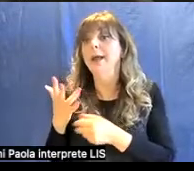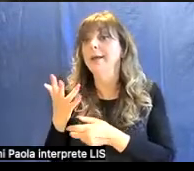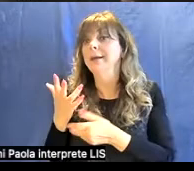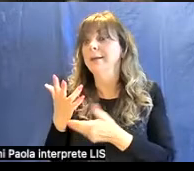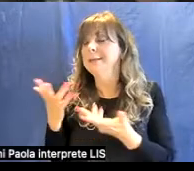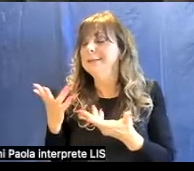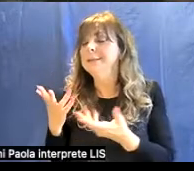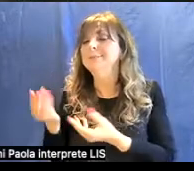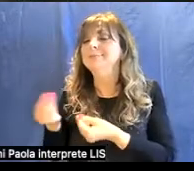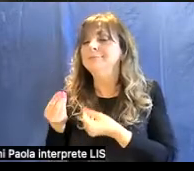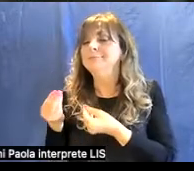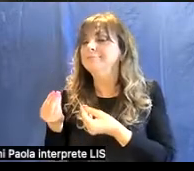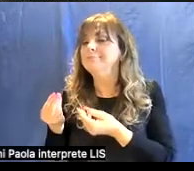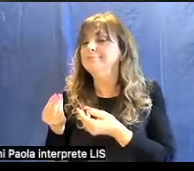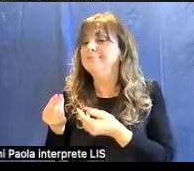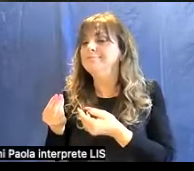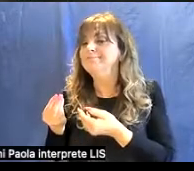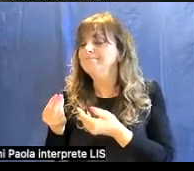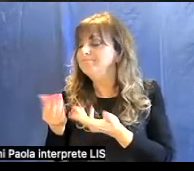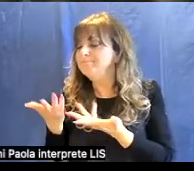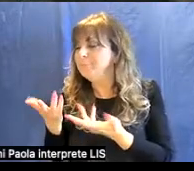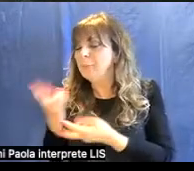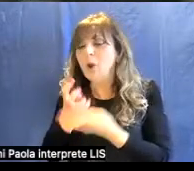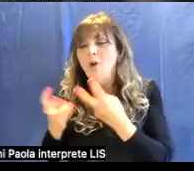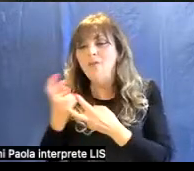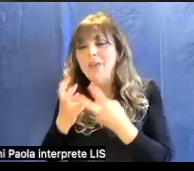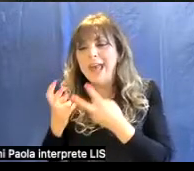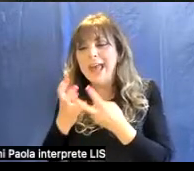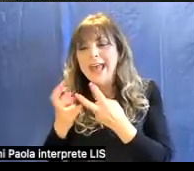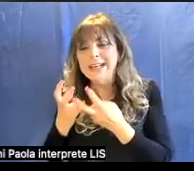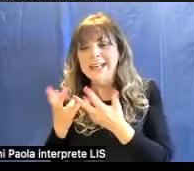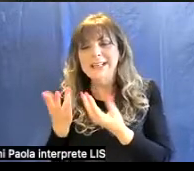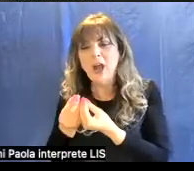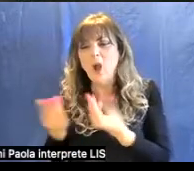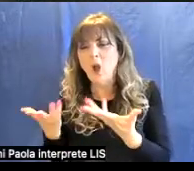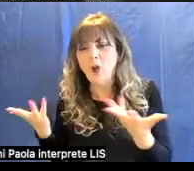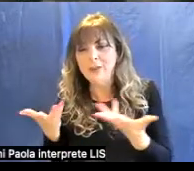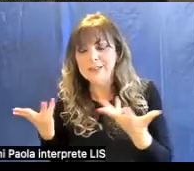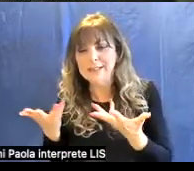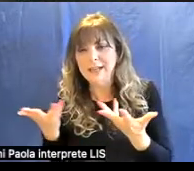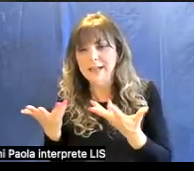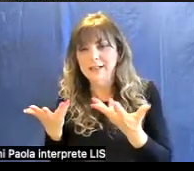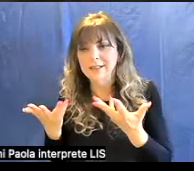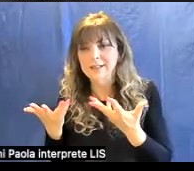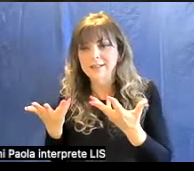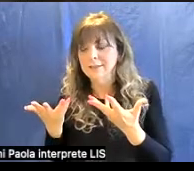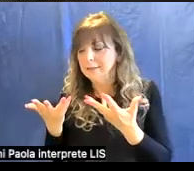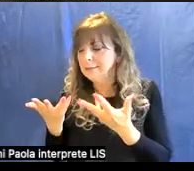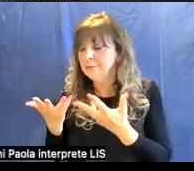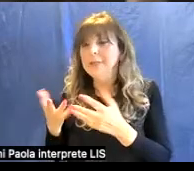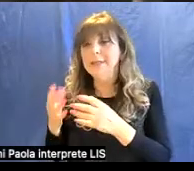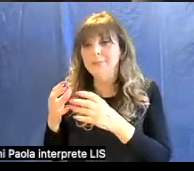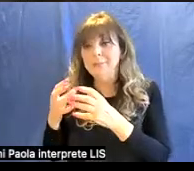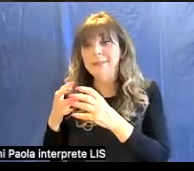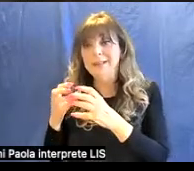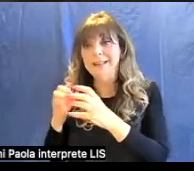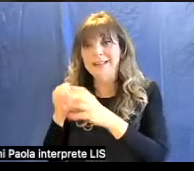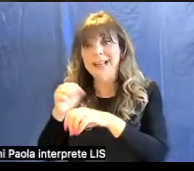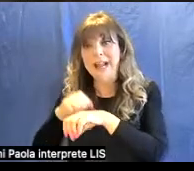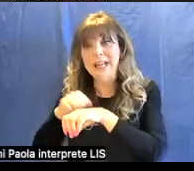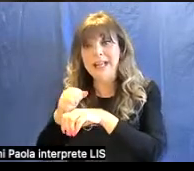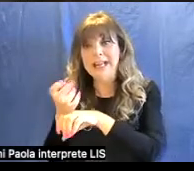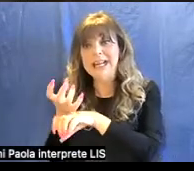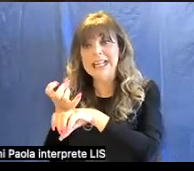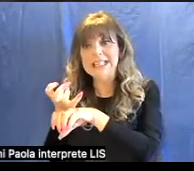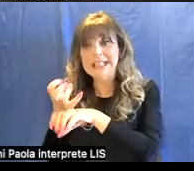ha a che fare col cristallo macroscopico e non con la sua struttura